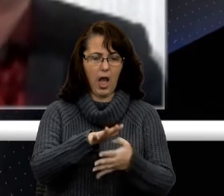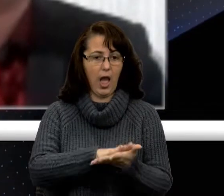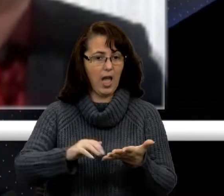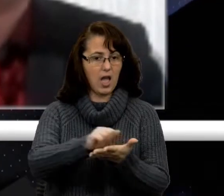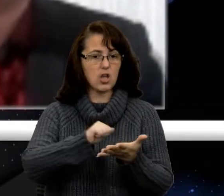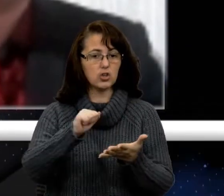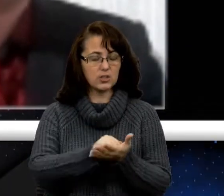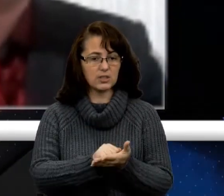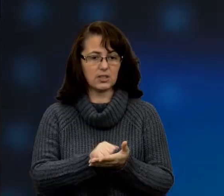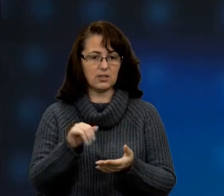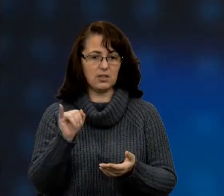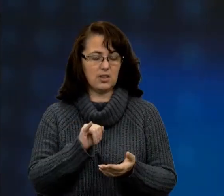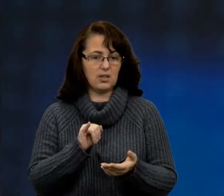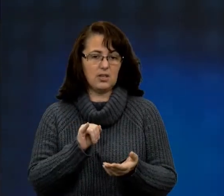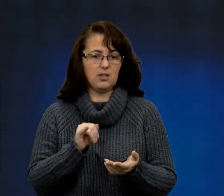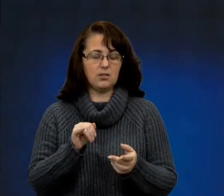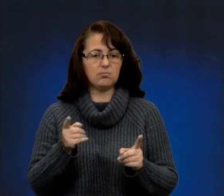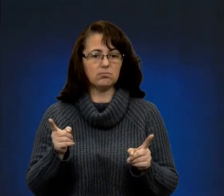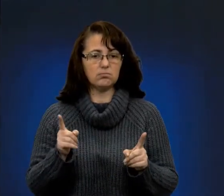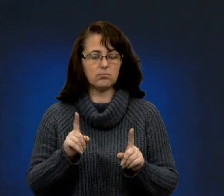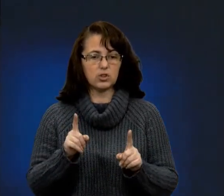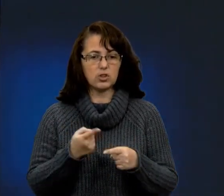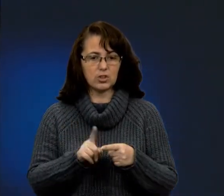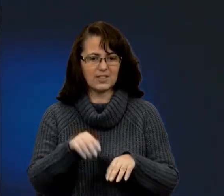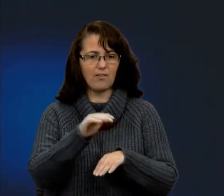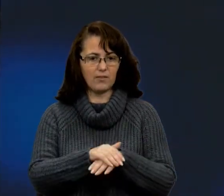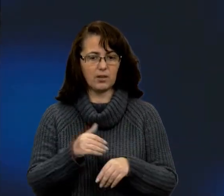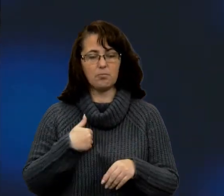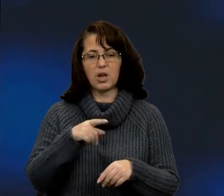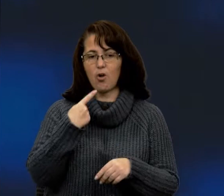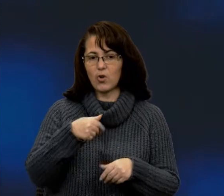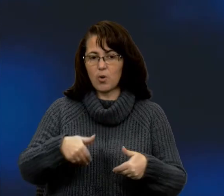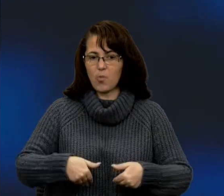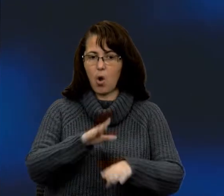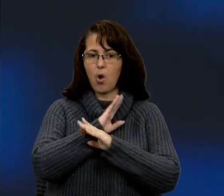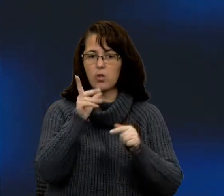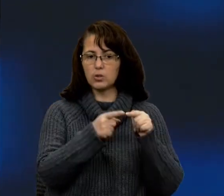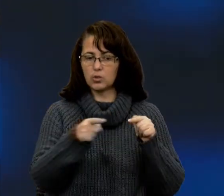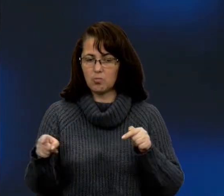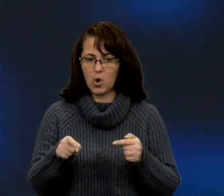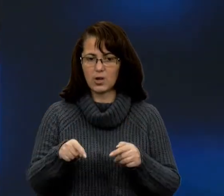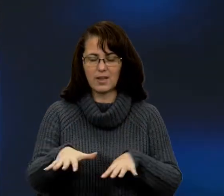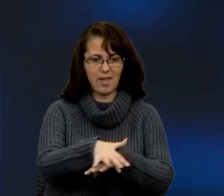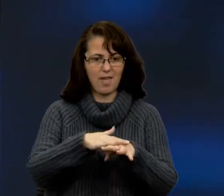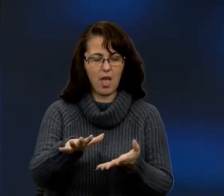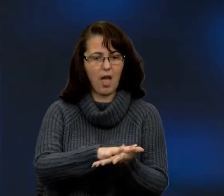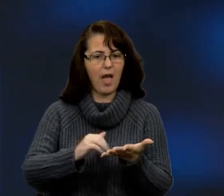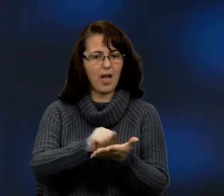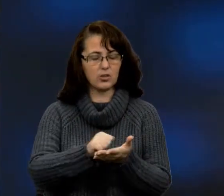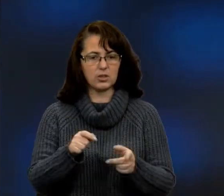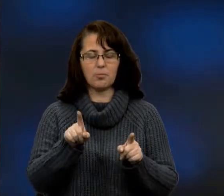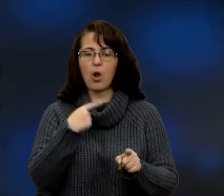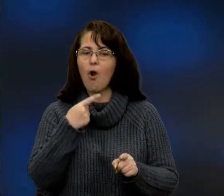це недоконаний факт? Коли ми кажемо голодомор – геноцид, ми маємо на увазі не тільки голод, що голод це був